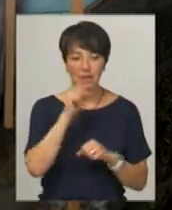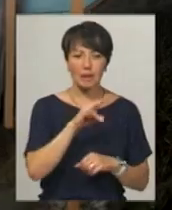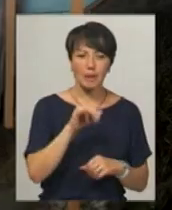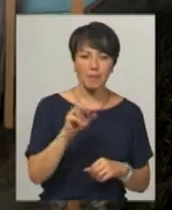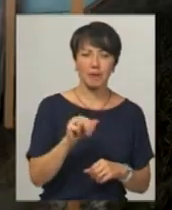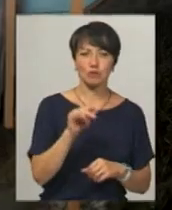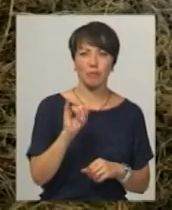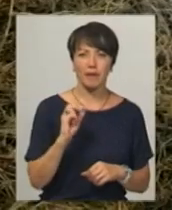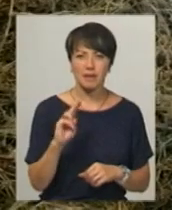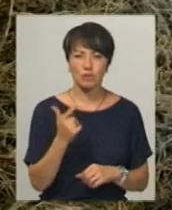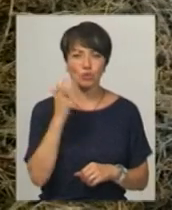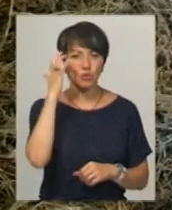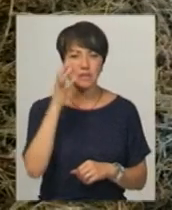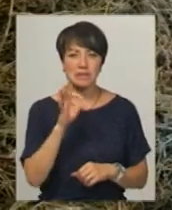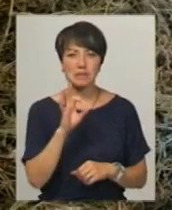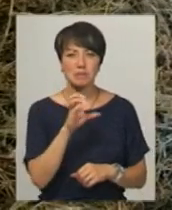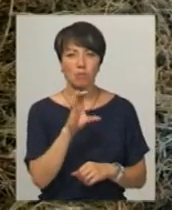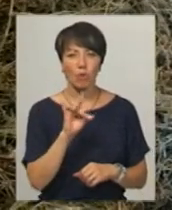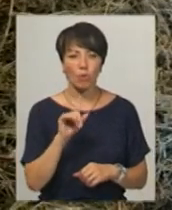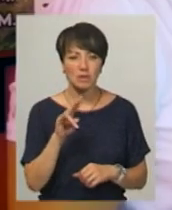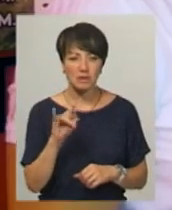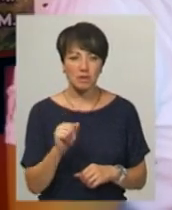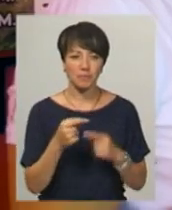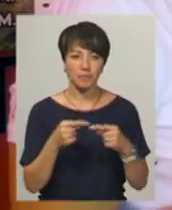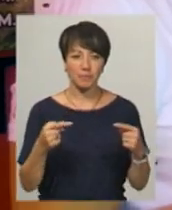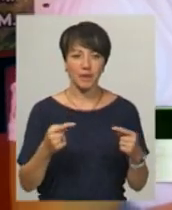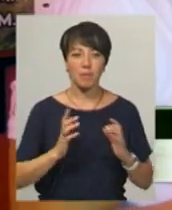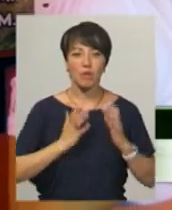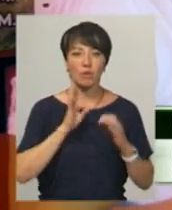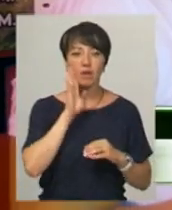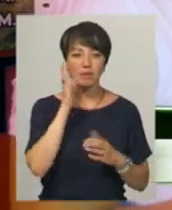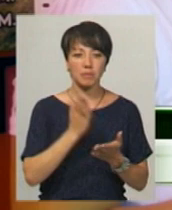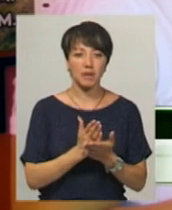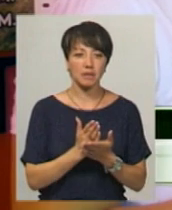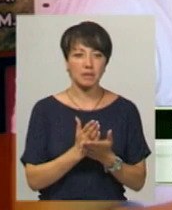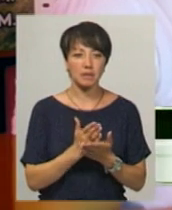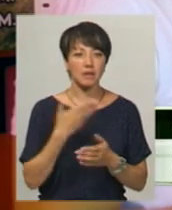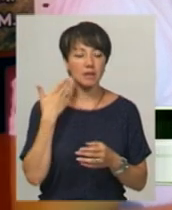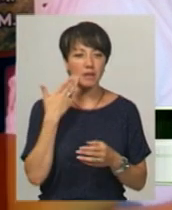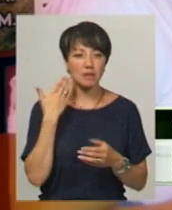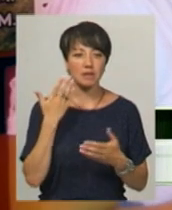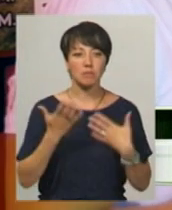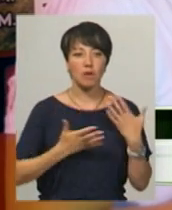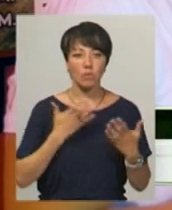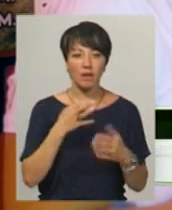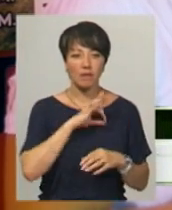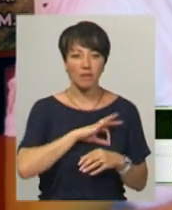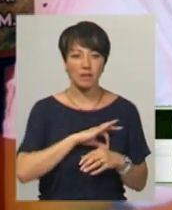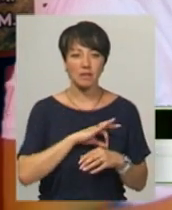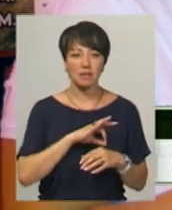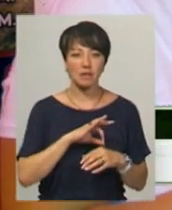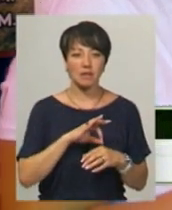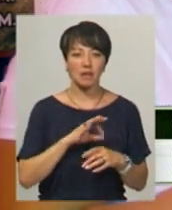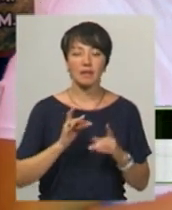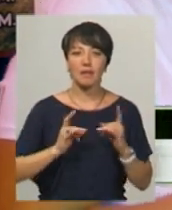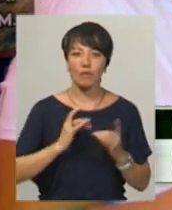чебрець, листі чорної смородини, малини, плоди шипшини та горобини. Бадьорий ранок має такий легкий, збадьорливий ефект, стимулює